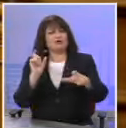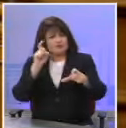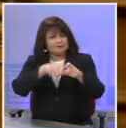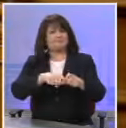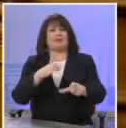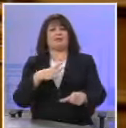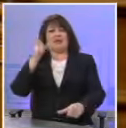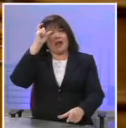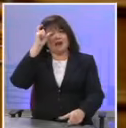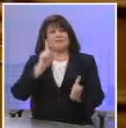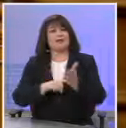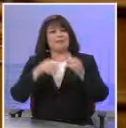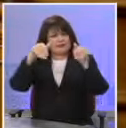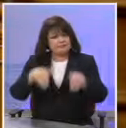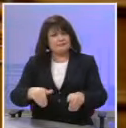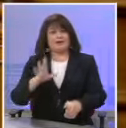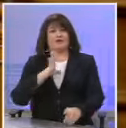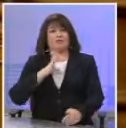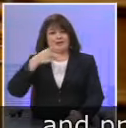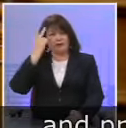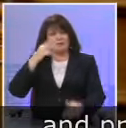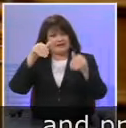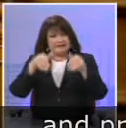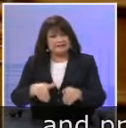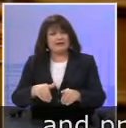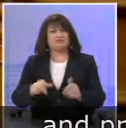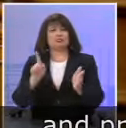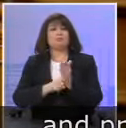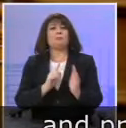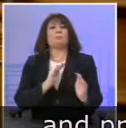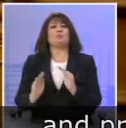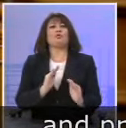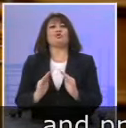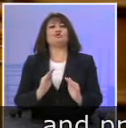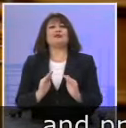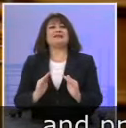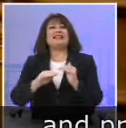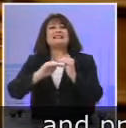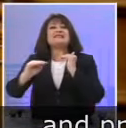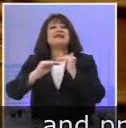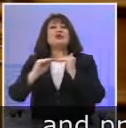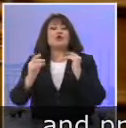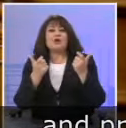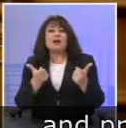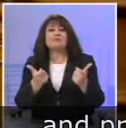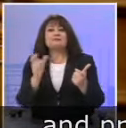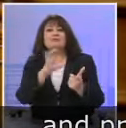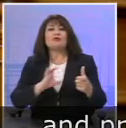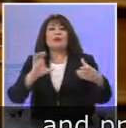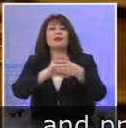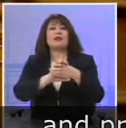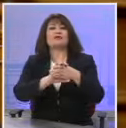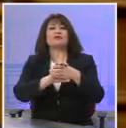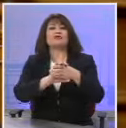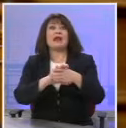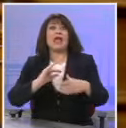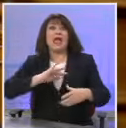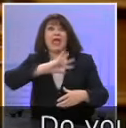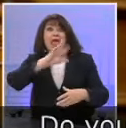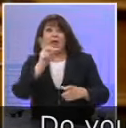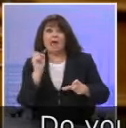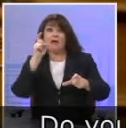Να σέβεται τα ανθρώπινα δικαιώματα και να διασφαλίζει τα σύνορα με την Ευρωπαϊκή Ένωση μέχρι να ενταχθεί.